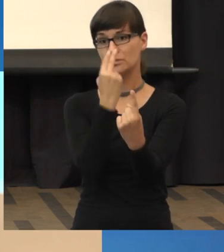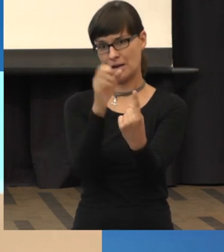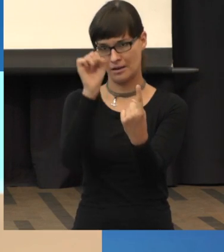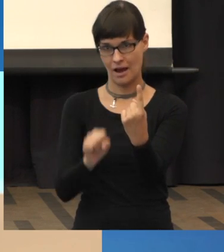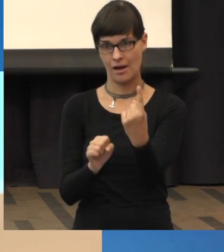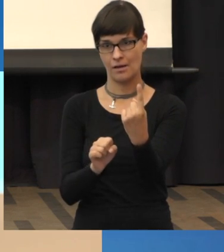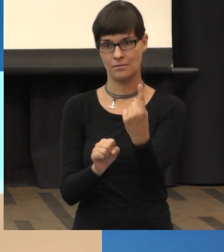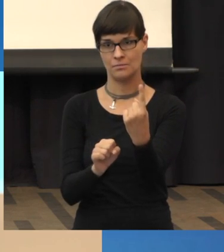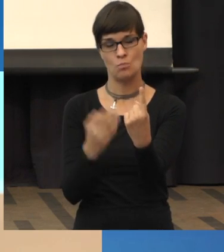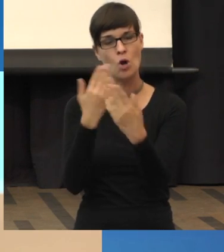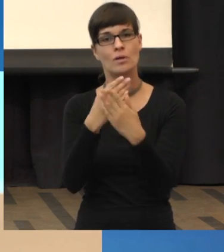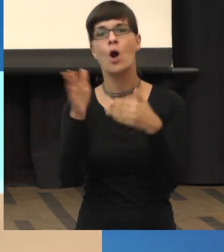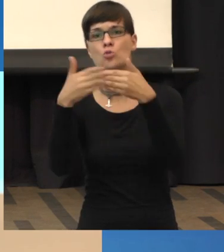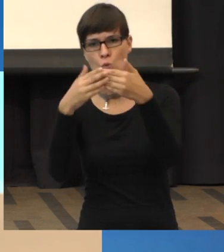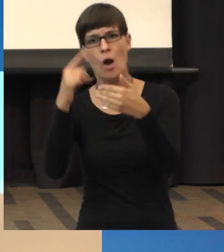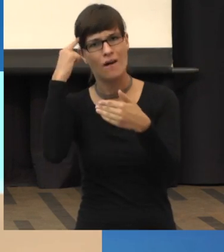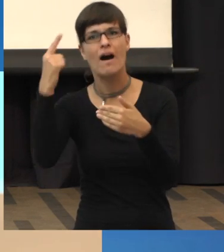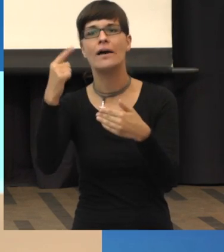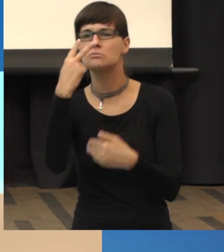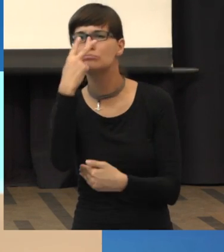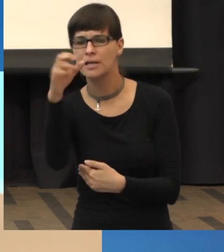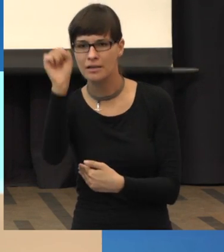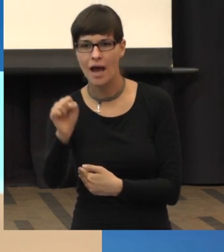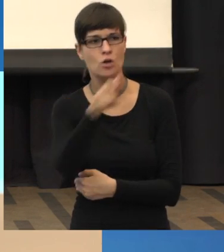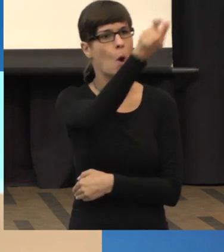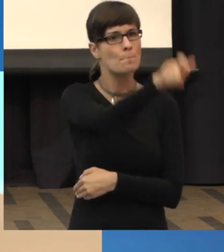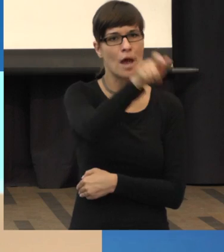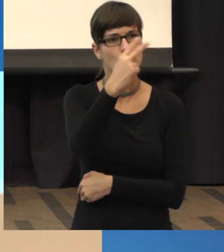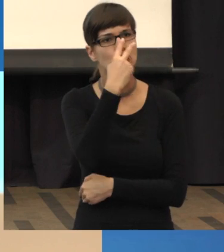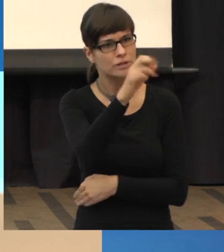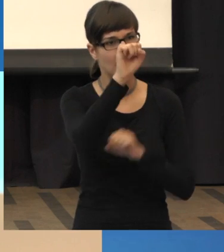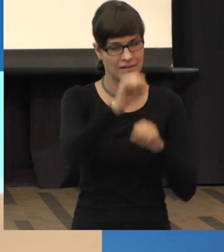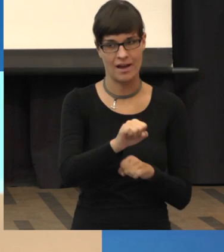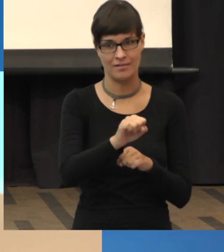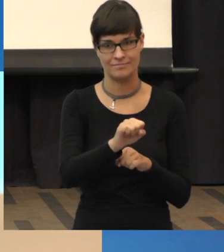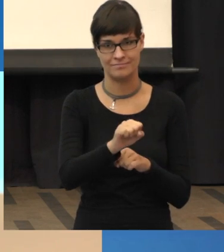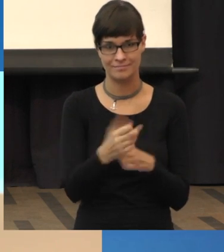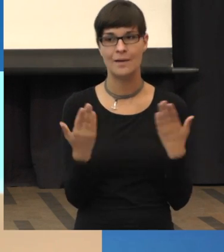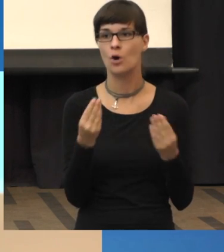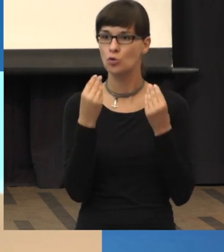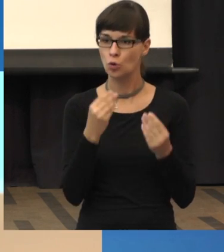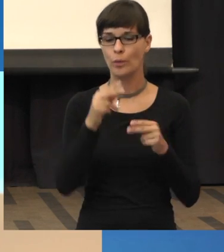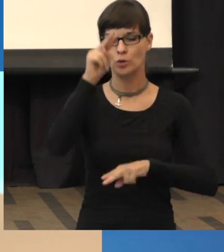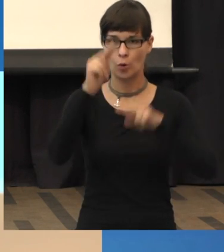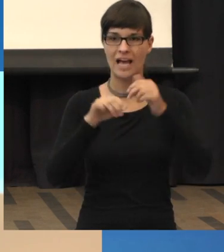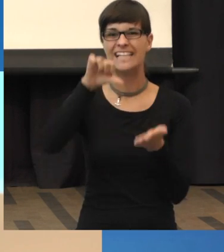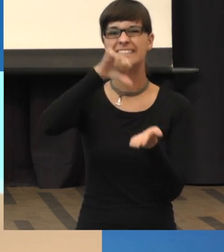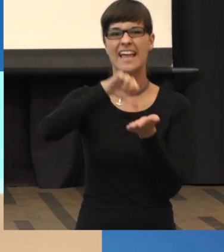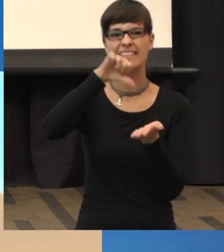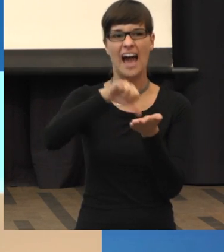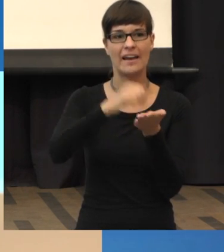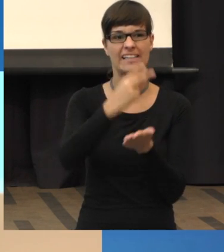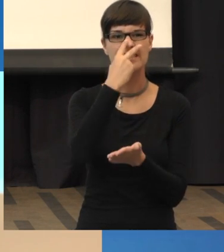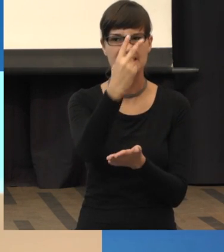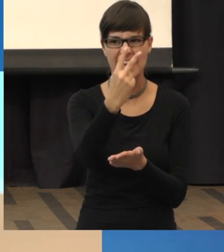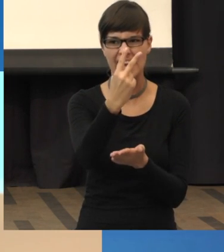Menschen, das sind Türen und so weiter. Deswegen unterscheidet man beim Sehen ja immer das zentrale Sehen, Makula Sehen, ja,